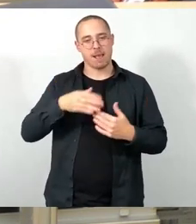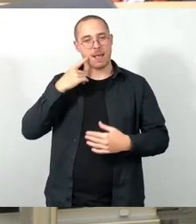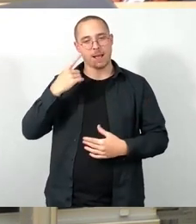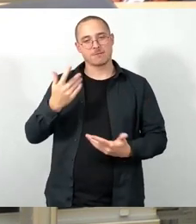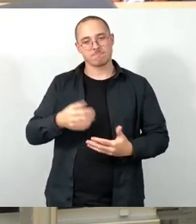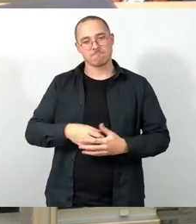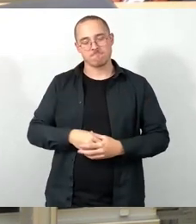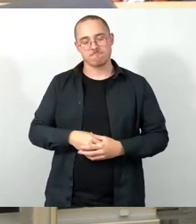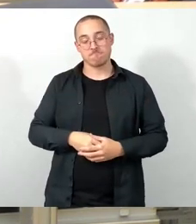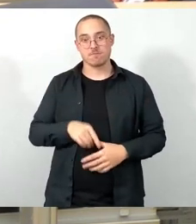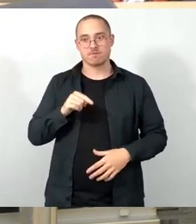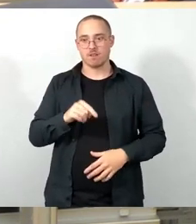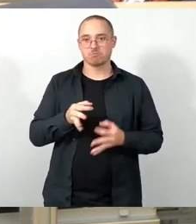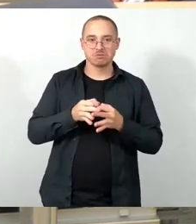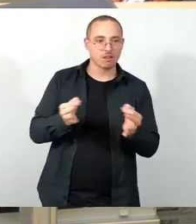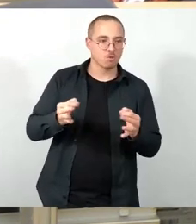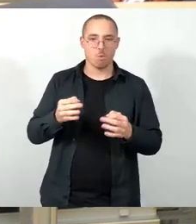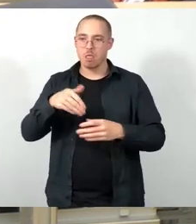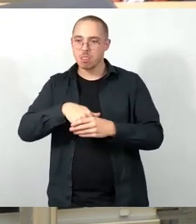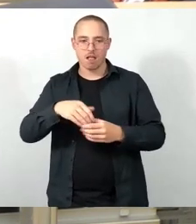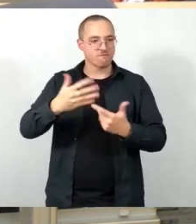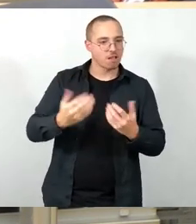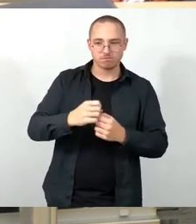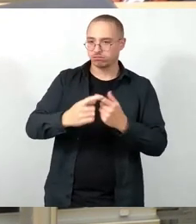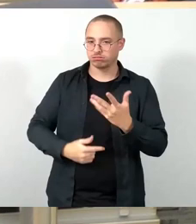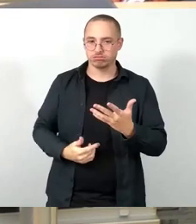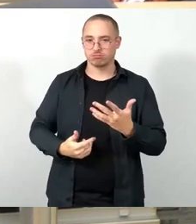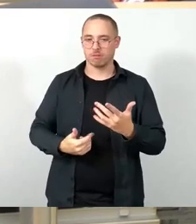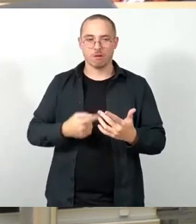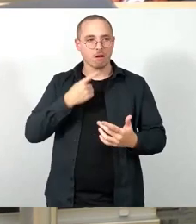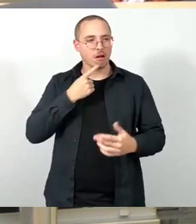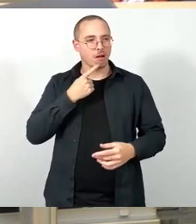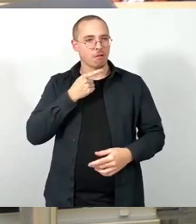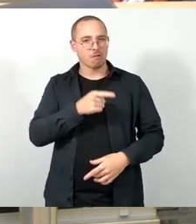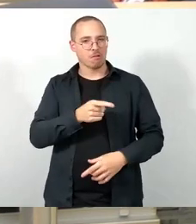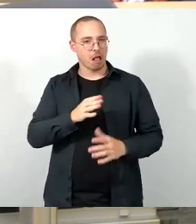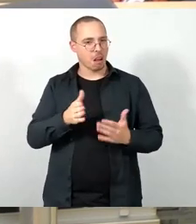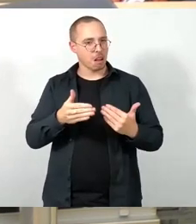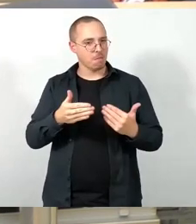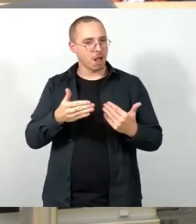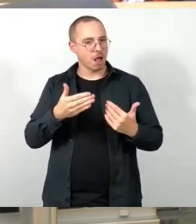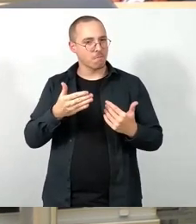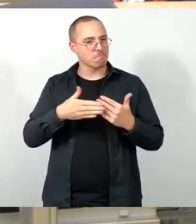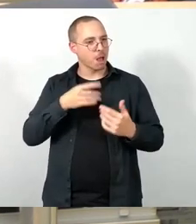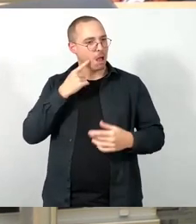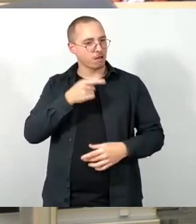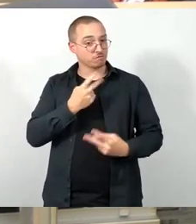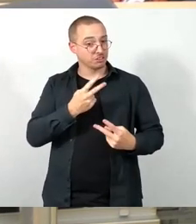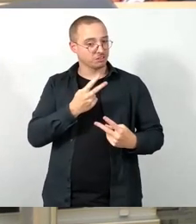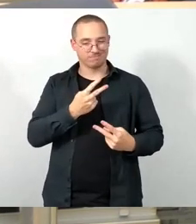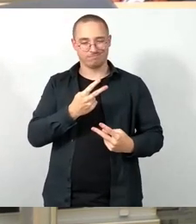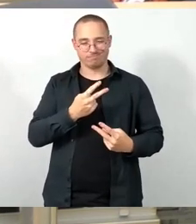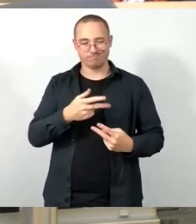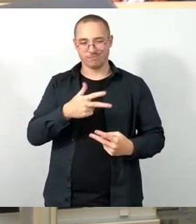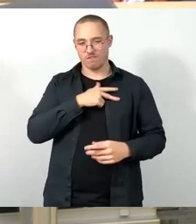man meinen, dass dieser von Bedeutung sei. ist er nicht. Er ist ein weiteres machtloses Beruhigungskremium, in dem